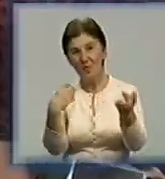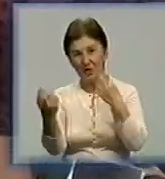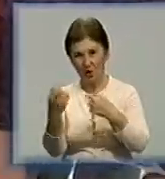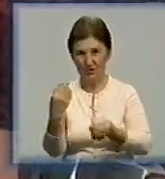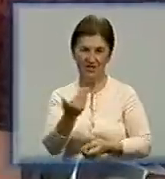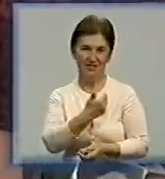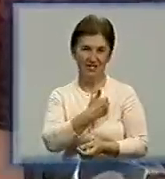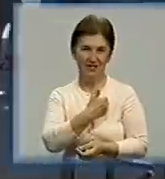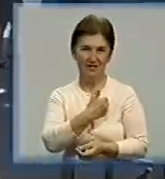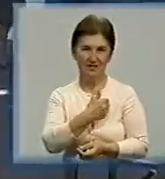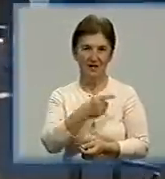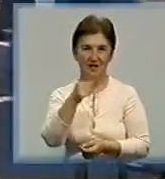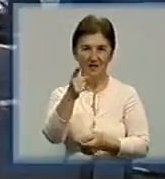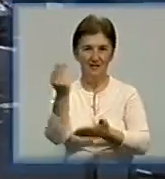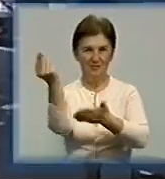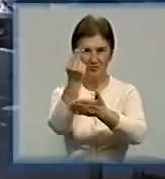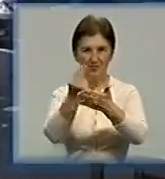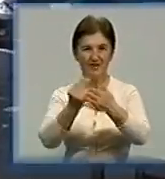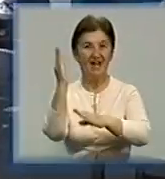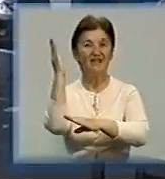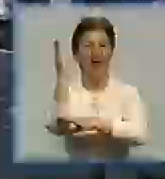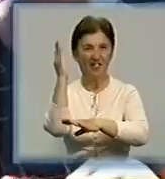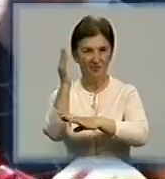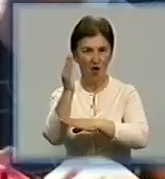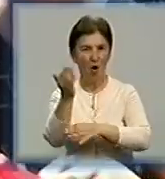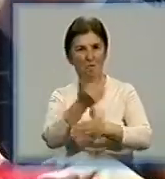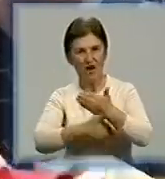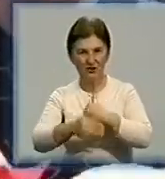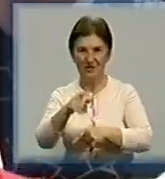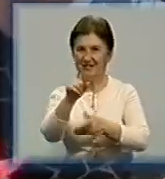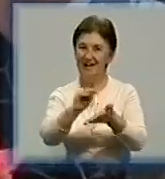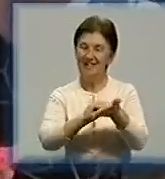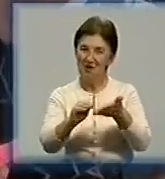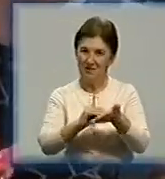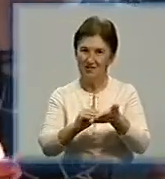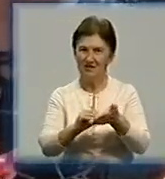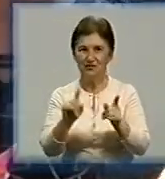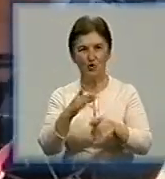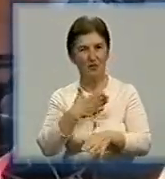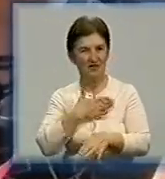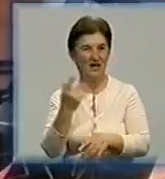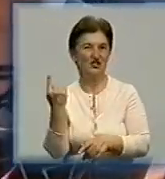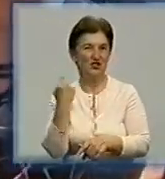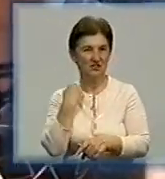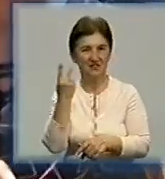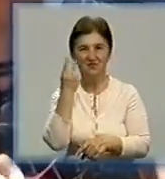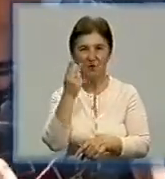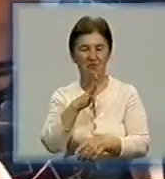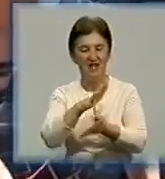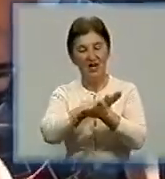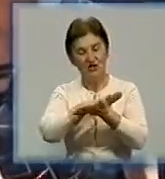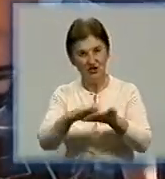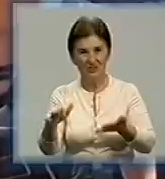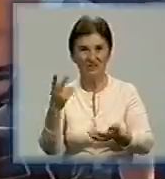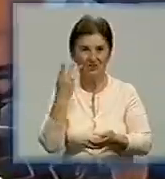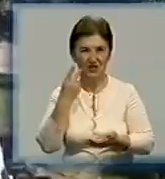дерево бажань. Їх пишуть на кольорових папірцях і прикрашають деревом. Я написала, щоб наш Кировоград був жовдечистий і щоб в ньому